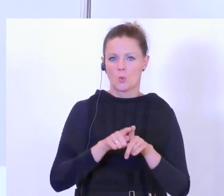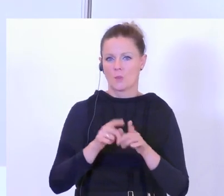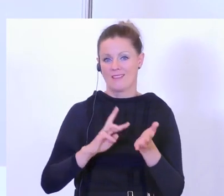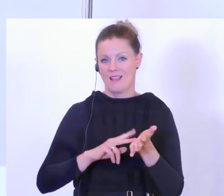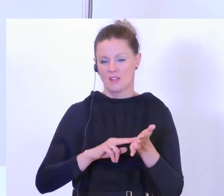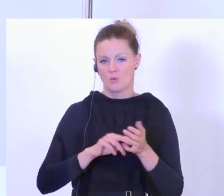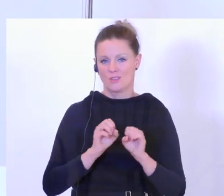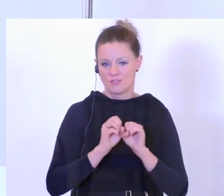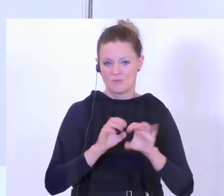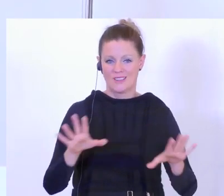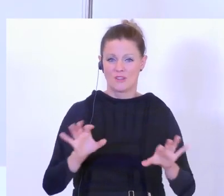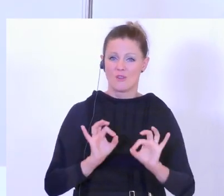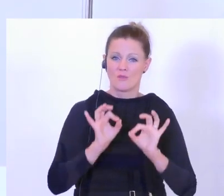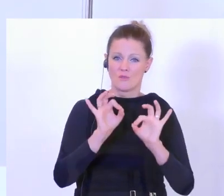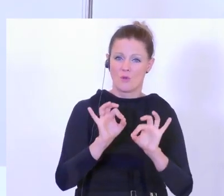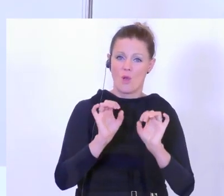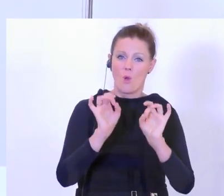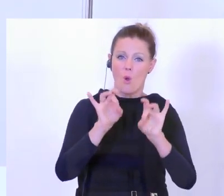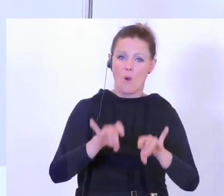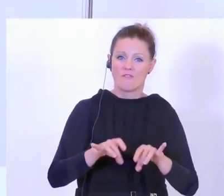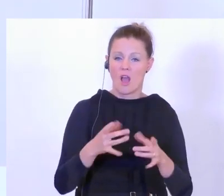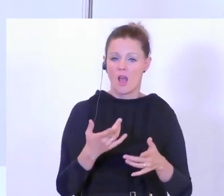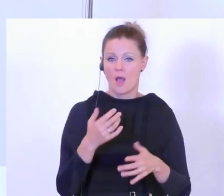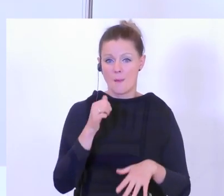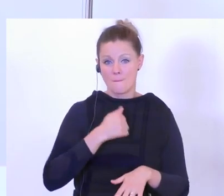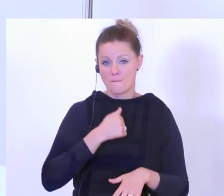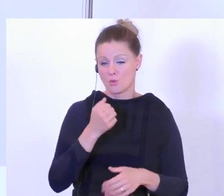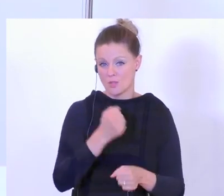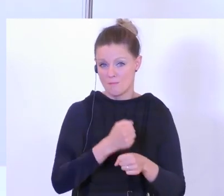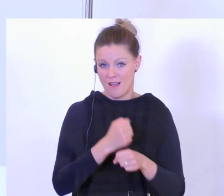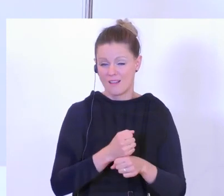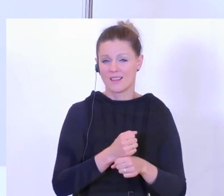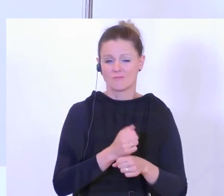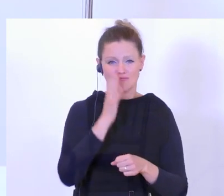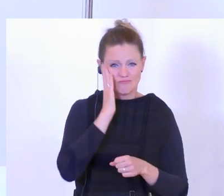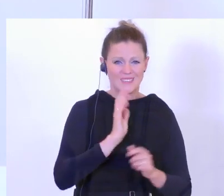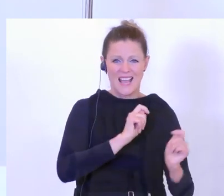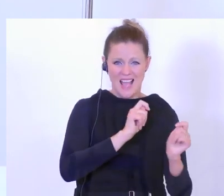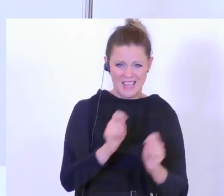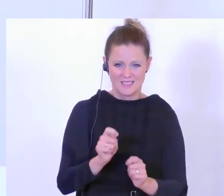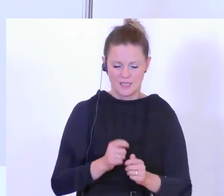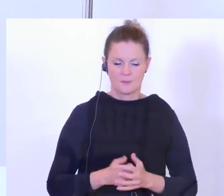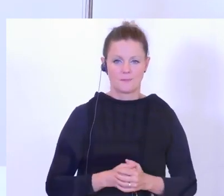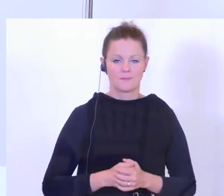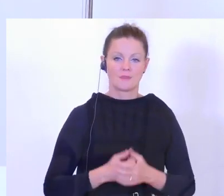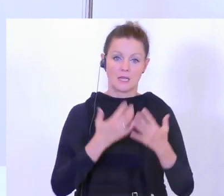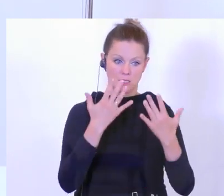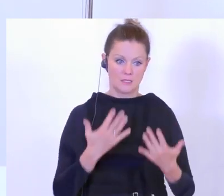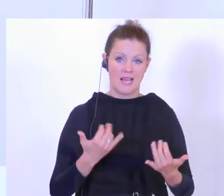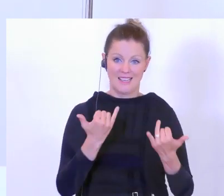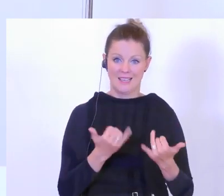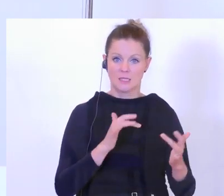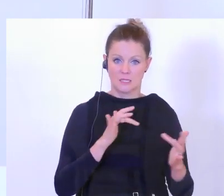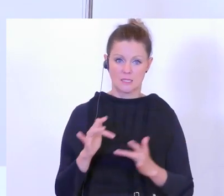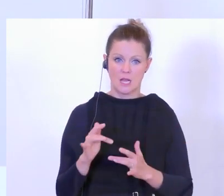Opfern Mut zu machen, zu sagen, wir zeigen an. Dann die Zahlen selbst, die Sie angesprochen haben, sind tatsächlich in